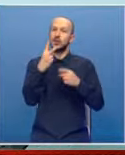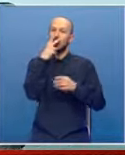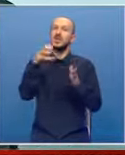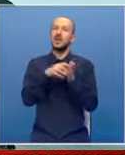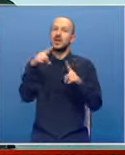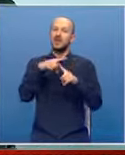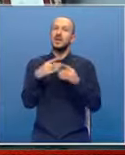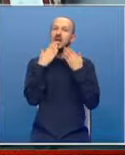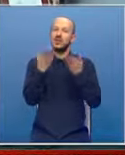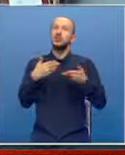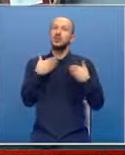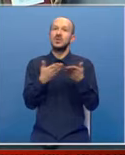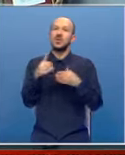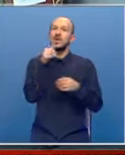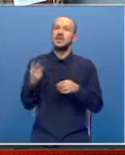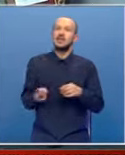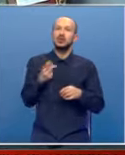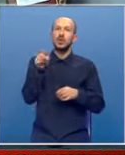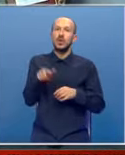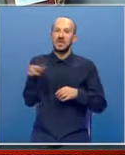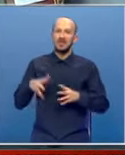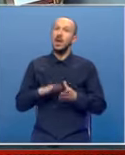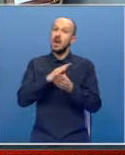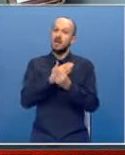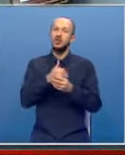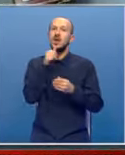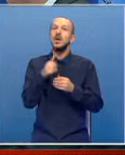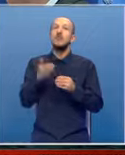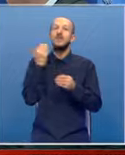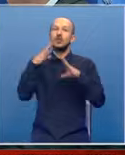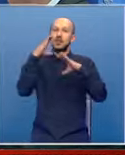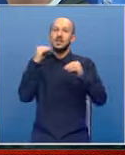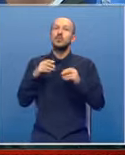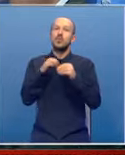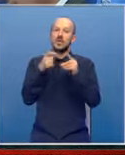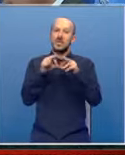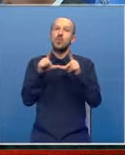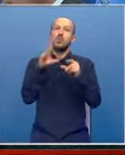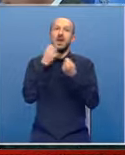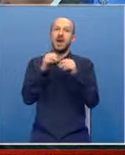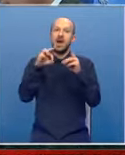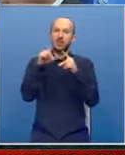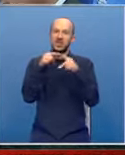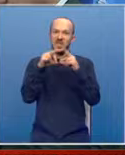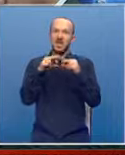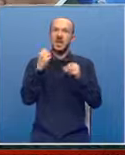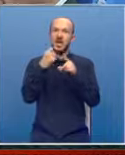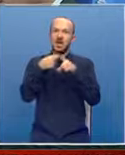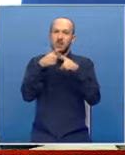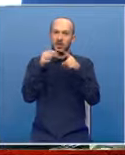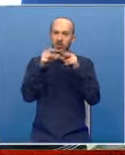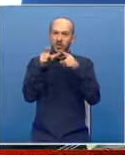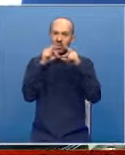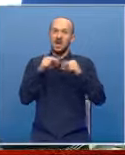grada Trebinja, zahvalnice su dodjeljanje i zaslužnim pojedincima. Među njima i bivše ambasadori Bugarske u BiH, Avgustini Cvetkovoj Karabašovoj.